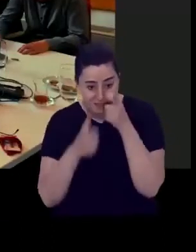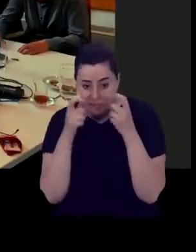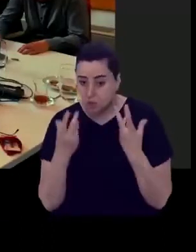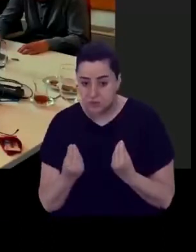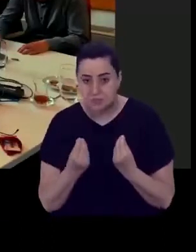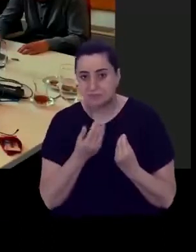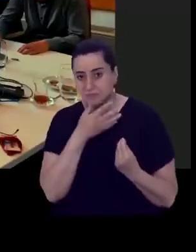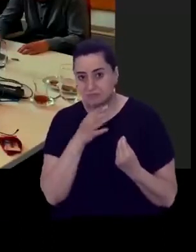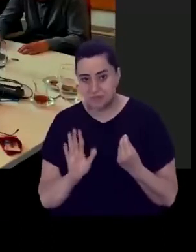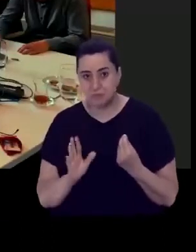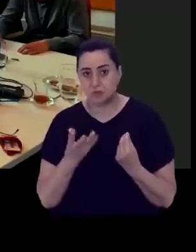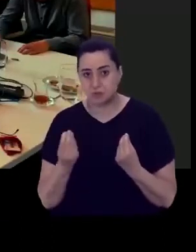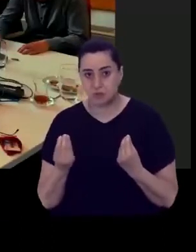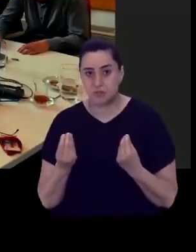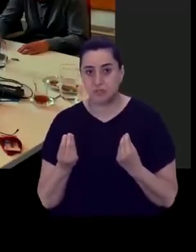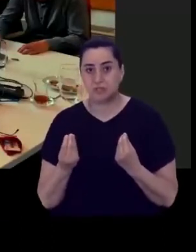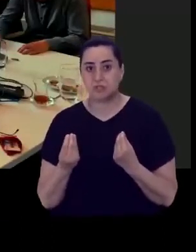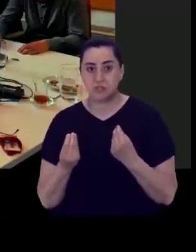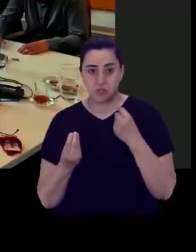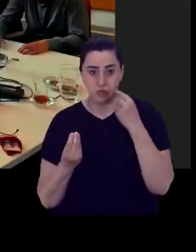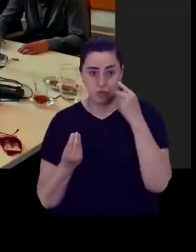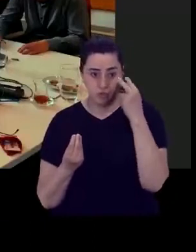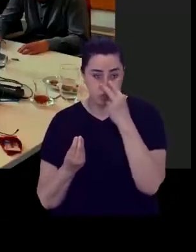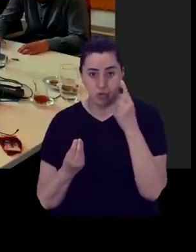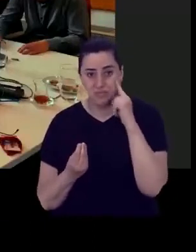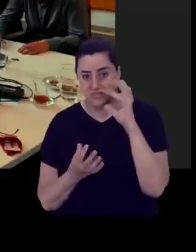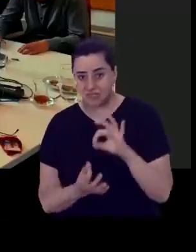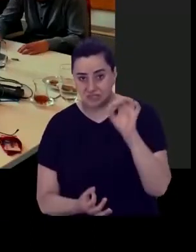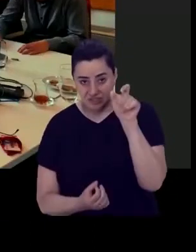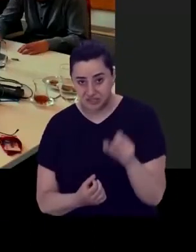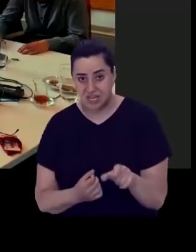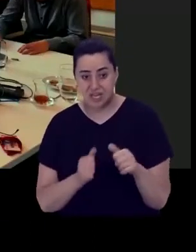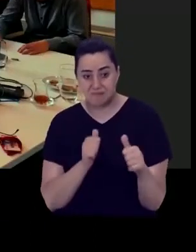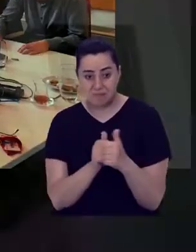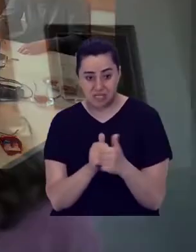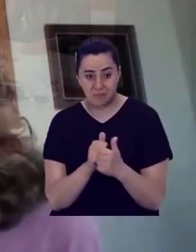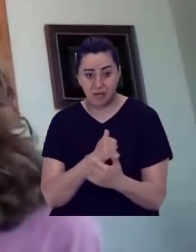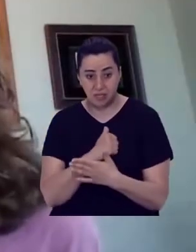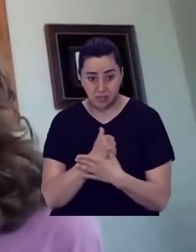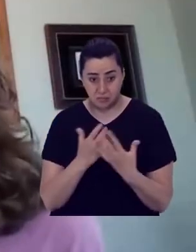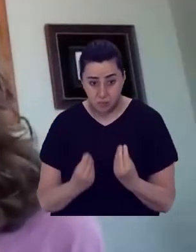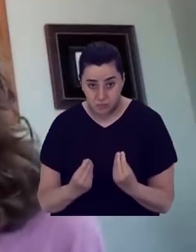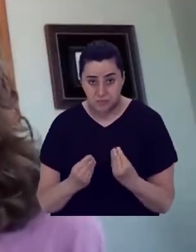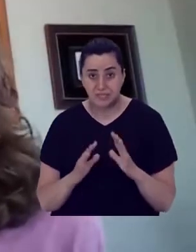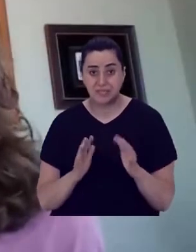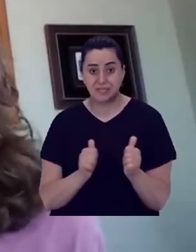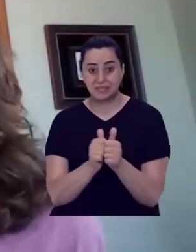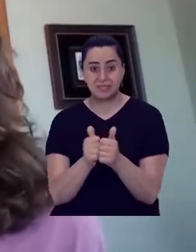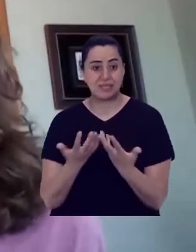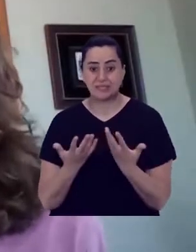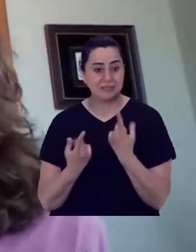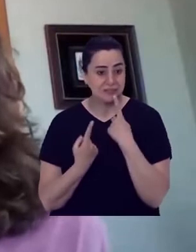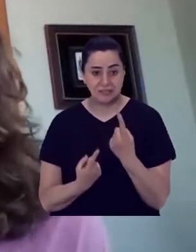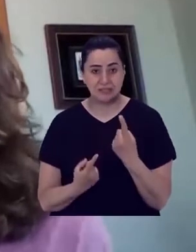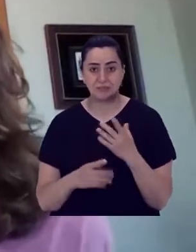dikkat edeceğiz? Belki kör bir bireye eşlik etmemiz gerektiğinde nasıl